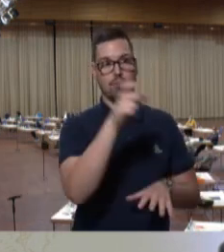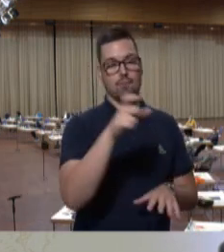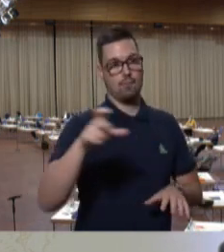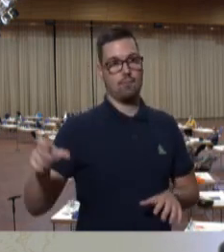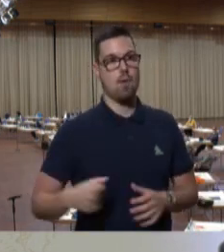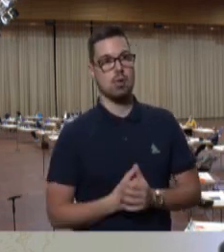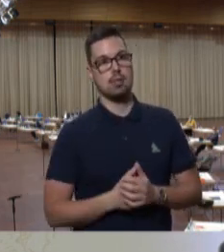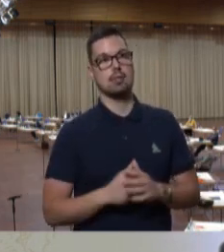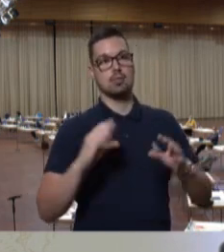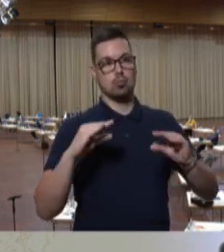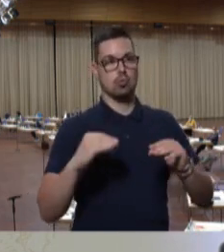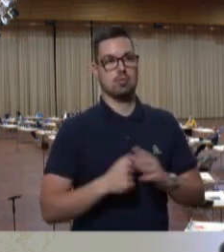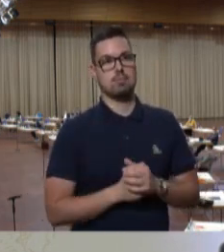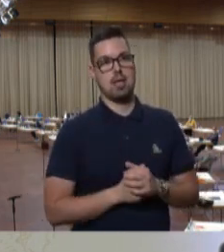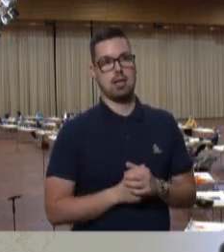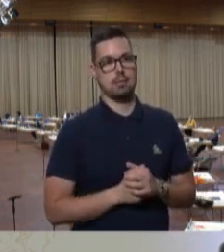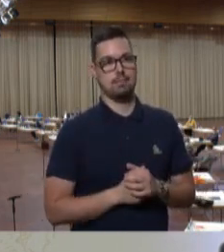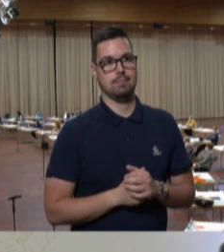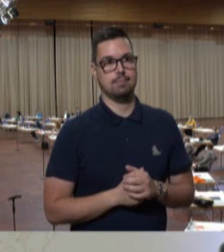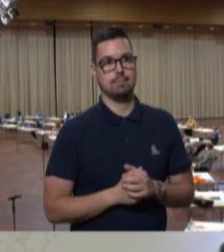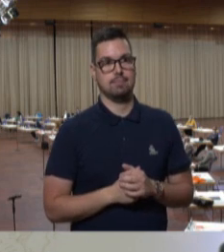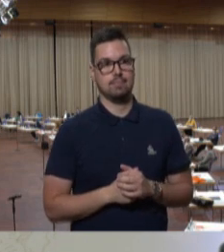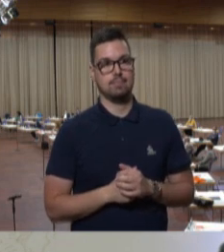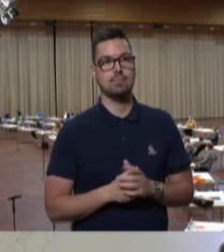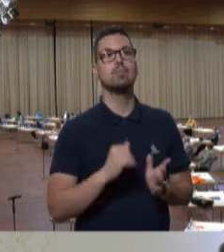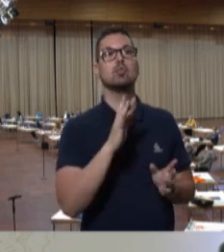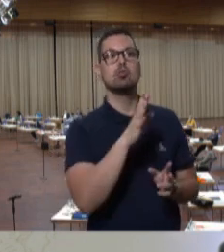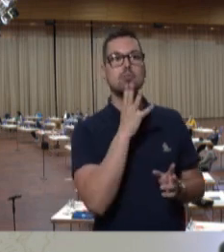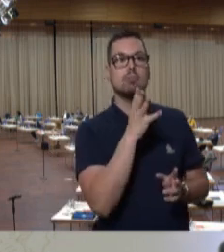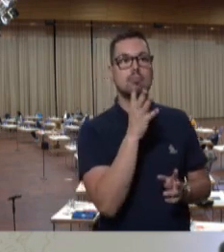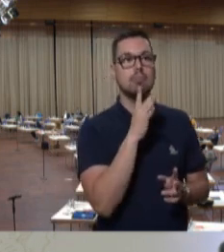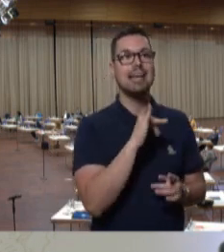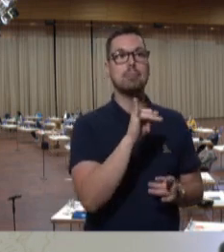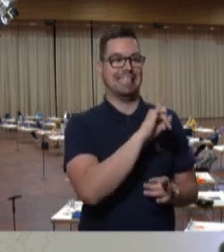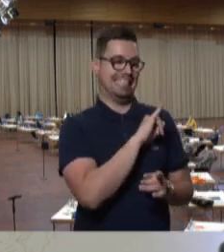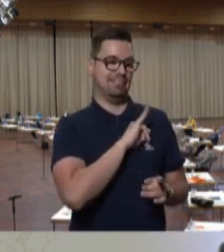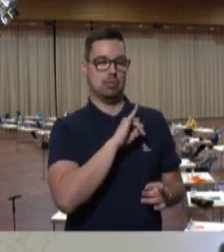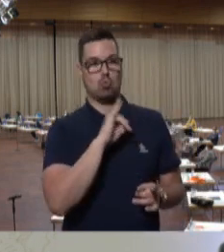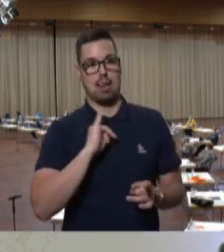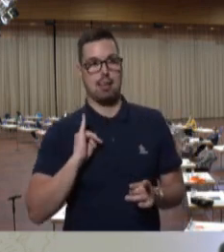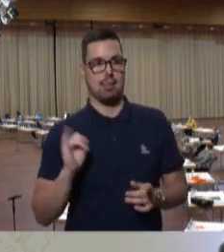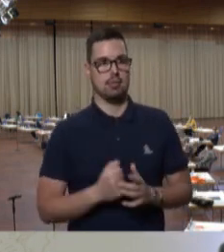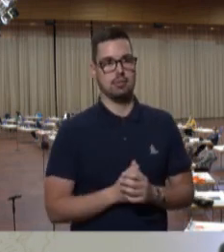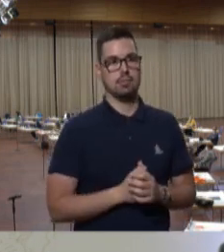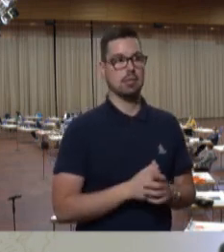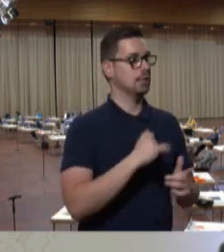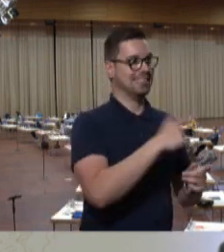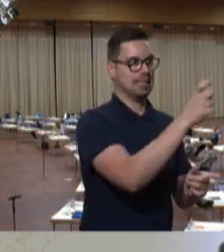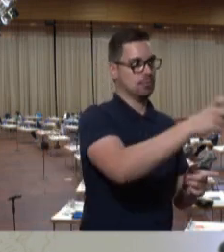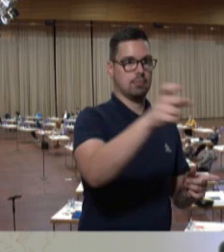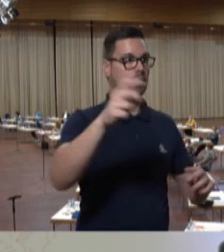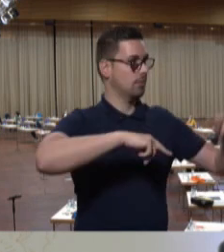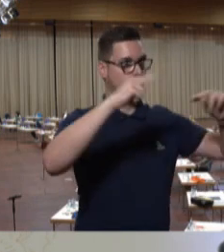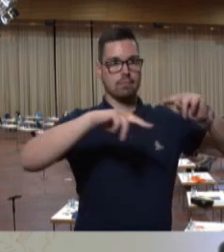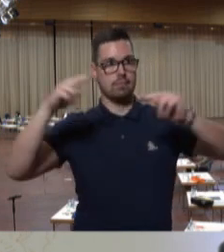verständlich, nutzbar und sinnvoll ist. Sprache ist aber immer auch individuell. Jeder spricht anders, auch